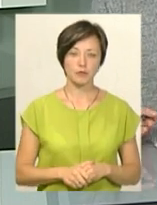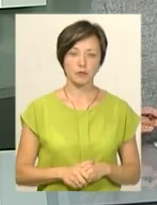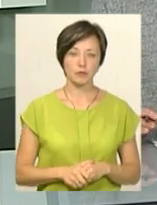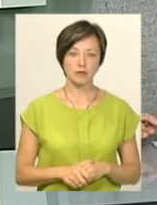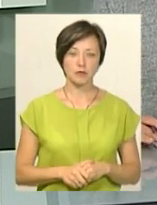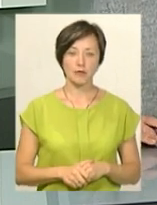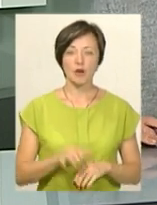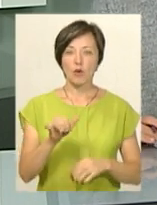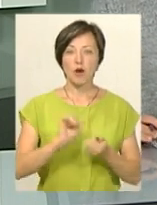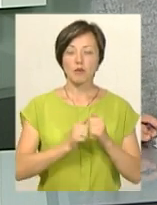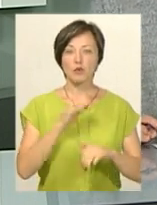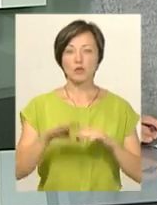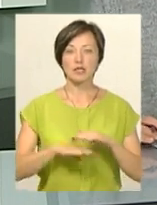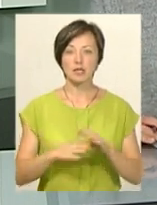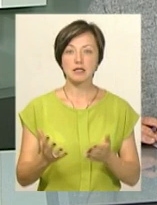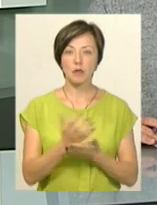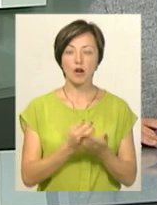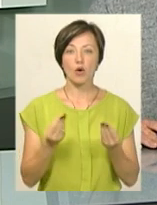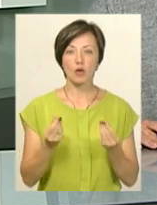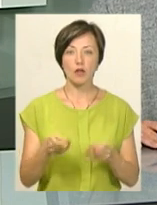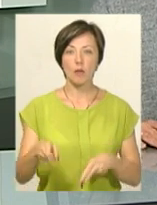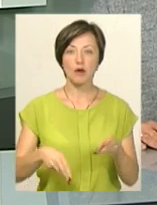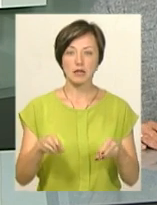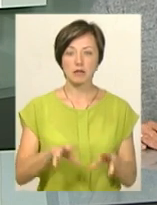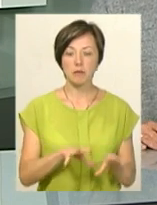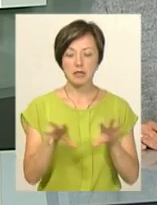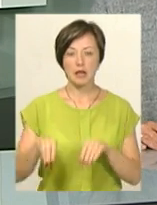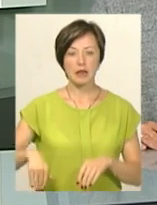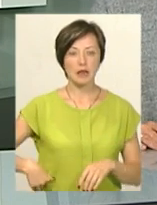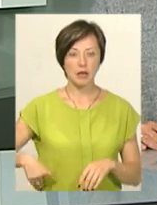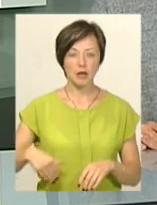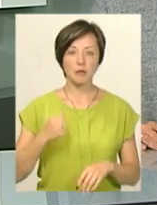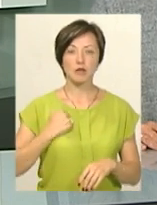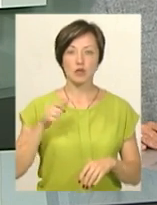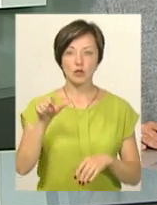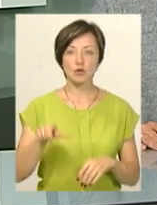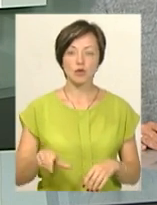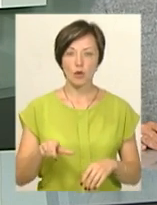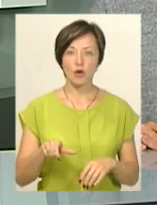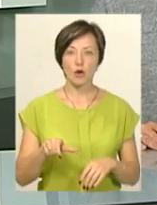У Кам'янці-Подільському збиратимуть гроші на операцію з пересадки нирки бійцю